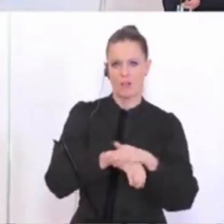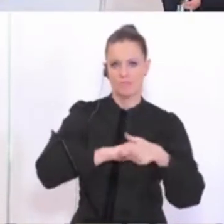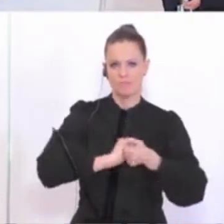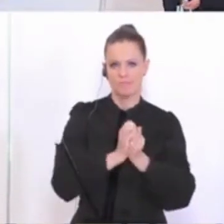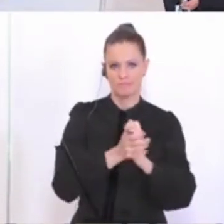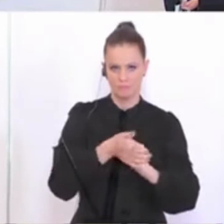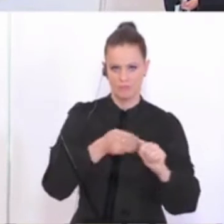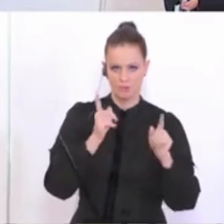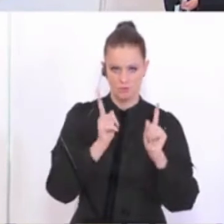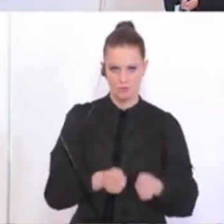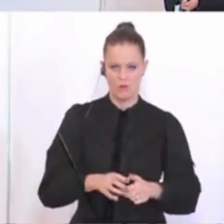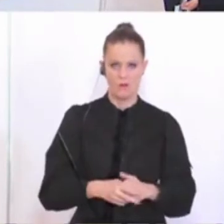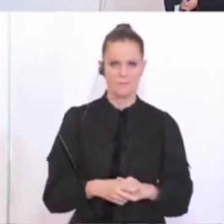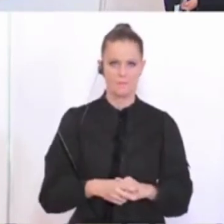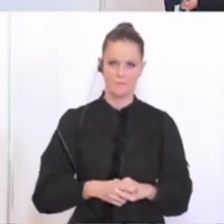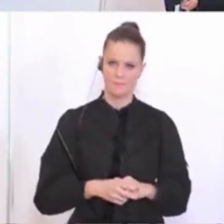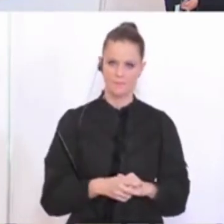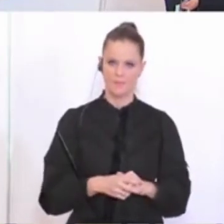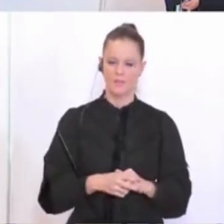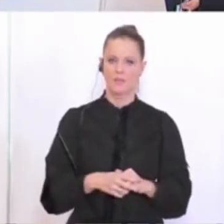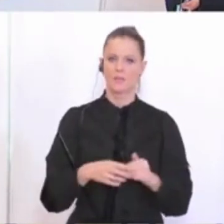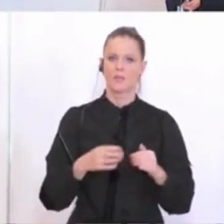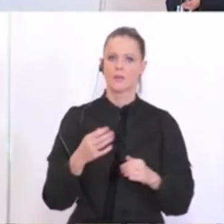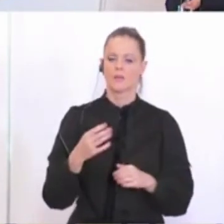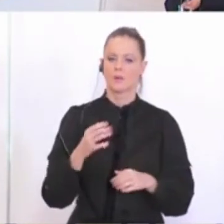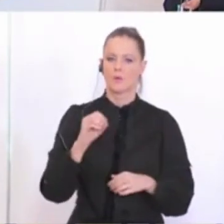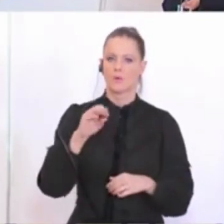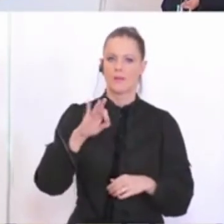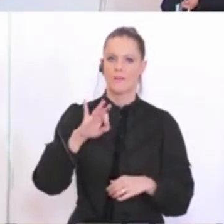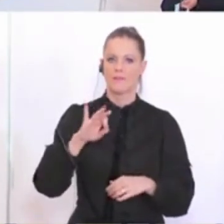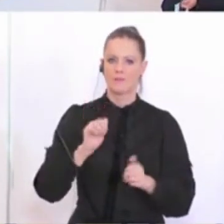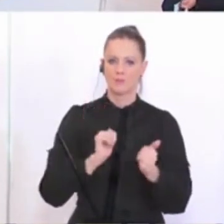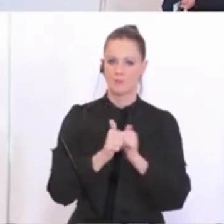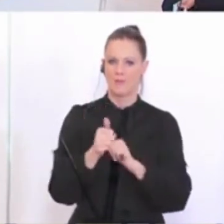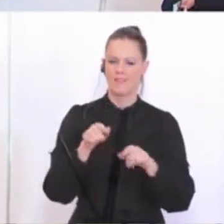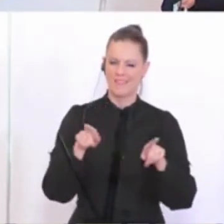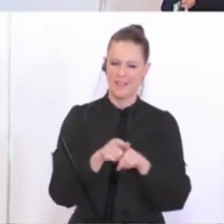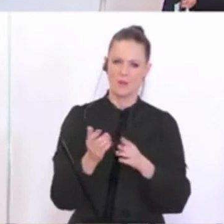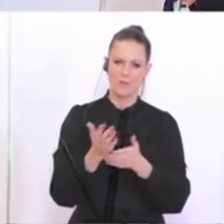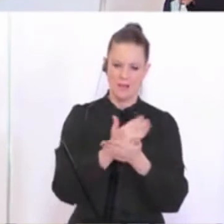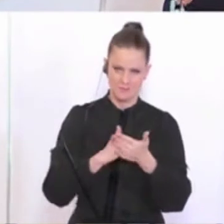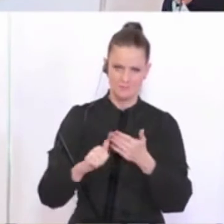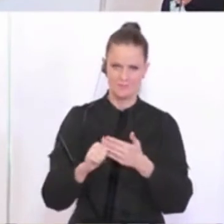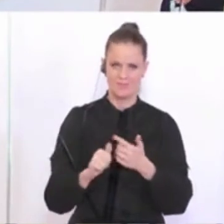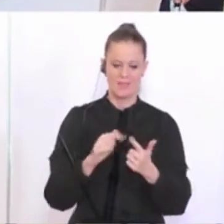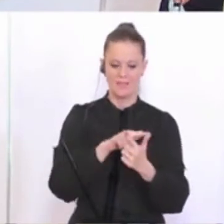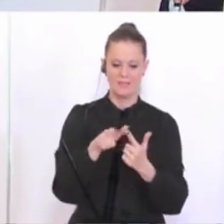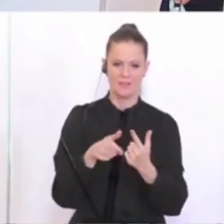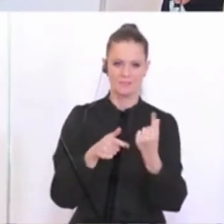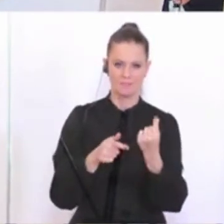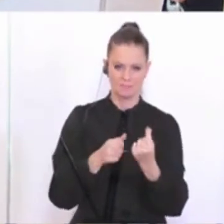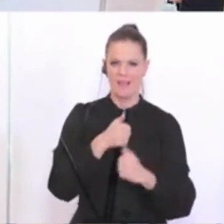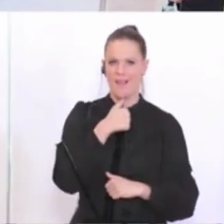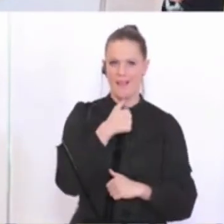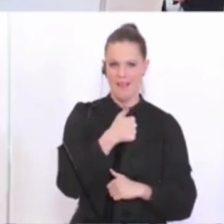den Kollegen im Homeoffice. Zunächst noch eine Frage von OF Sport, bitte. Ich darf das jetzt auch gleich nutzen, zwei Fragen in einer zu verpacken. Das eine